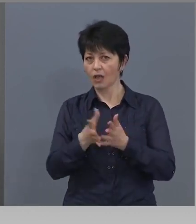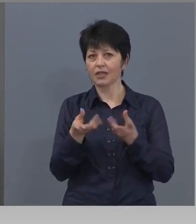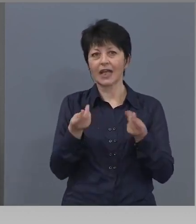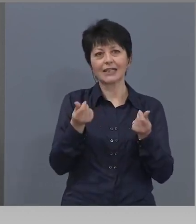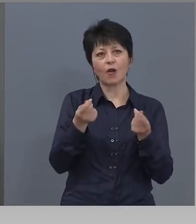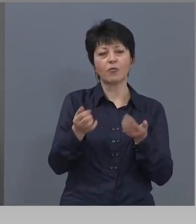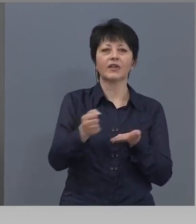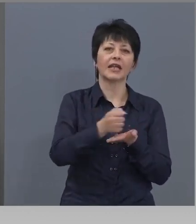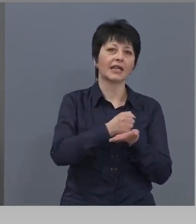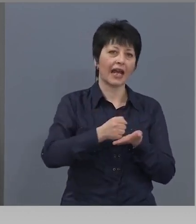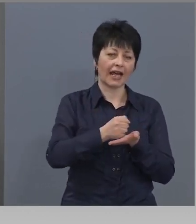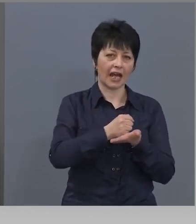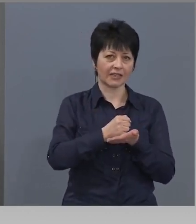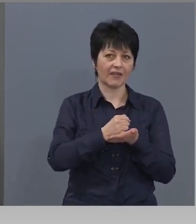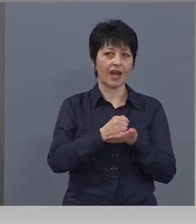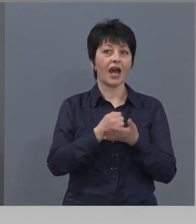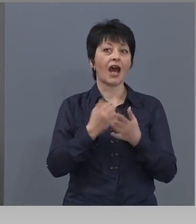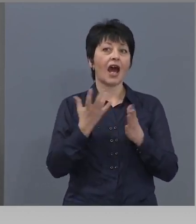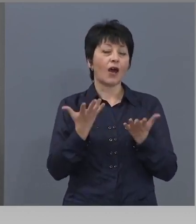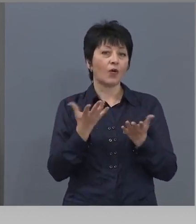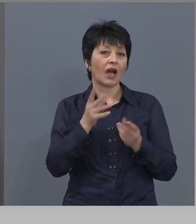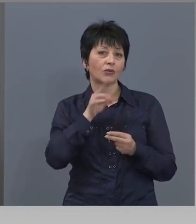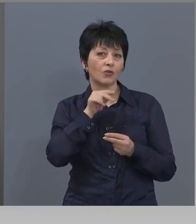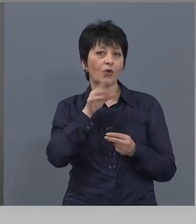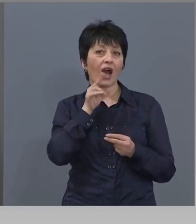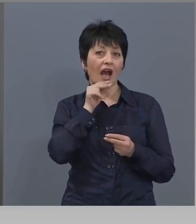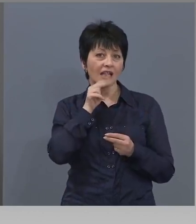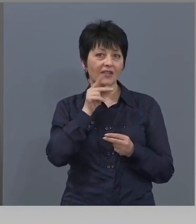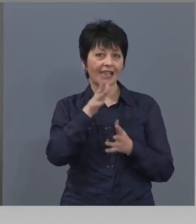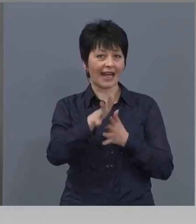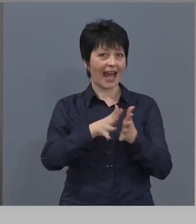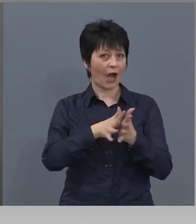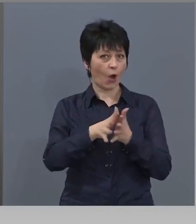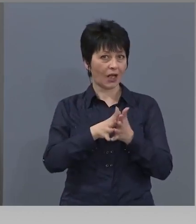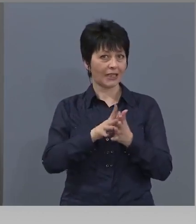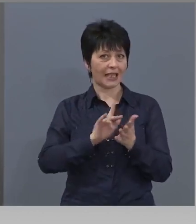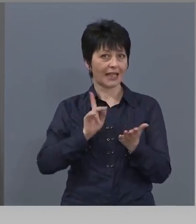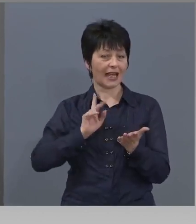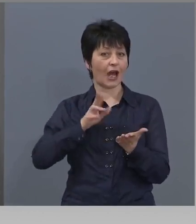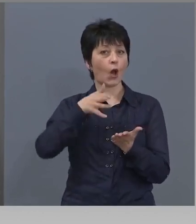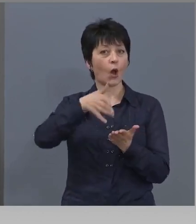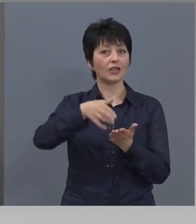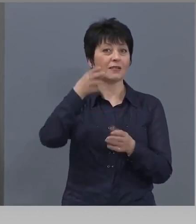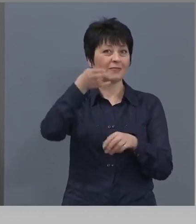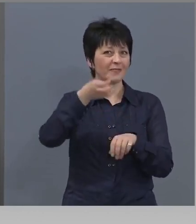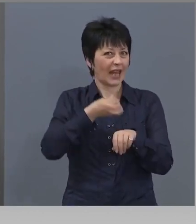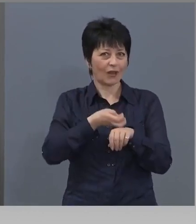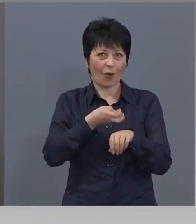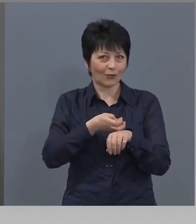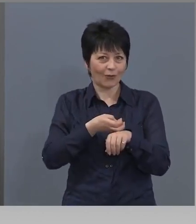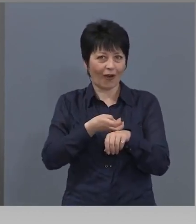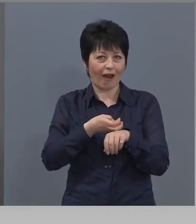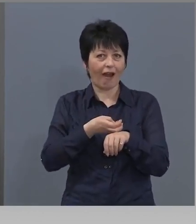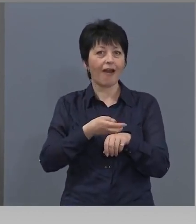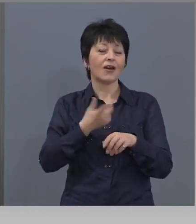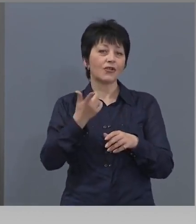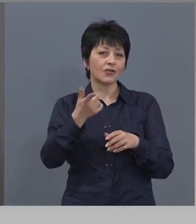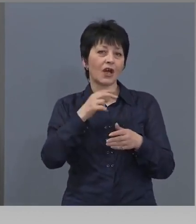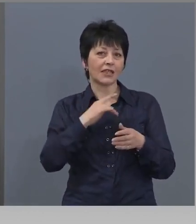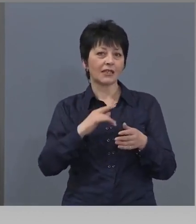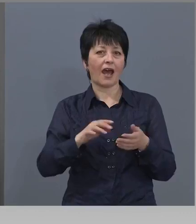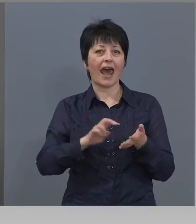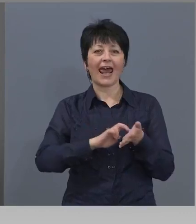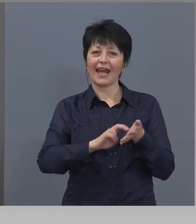се отнася до електронната рецепта, с информационно